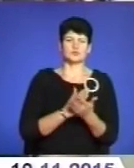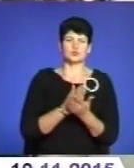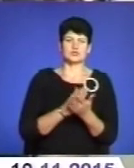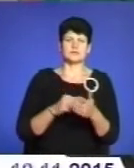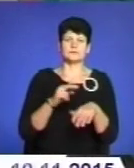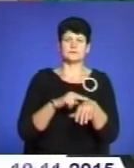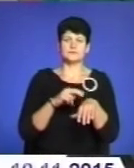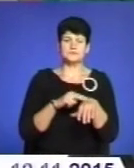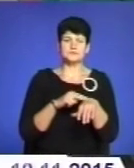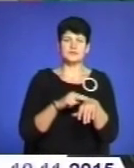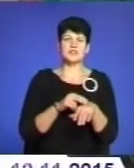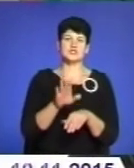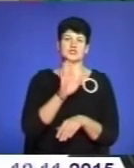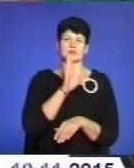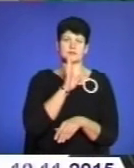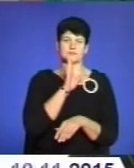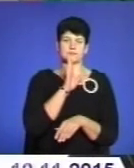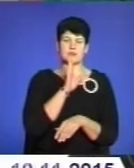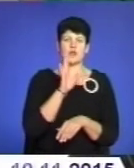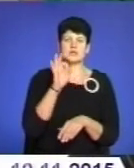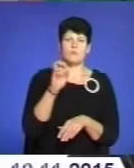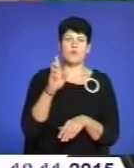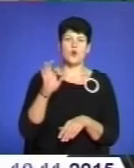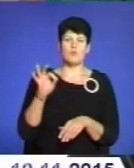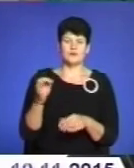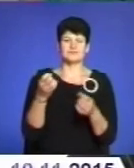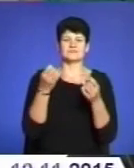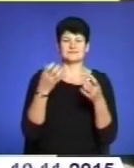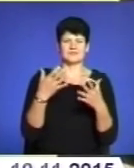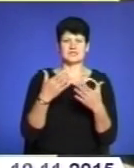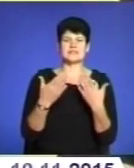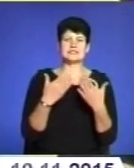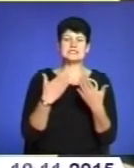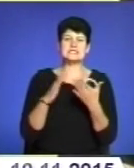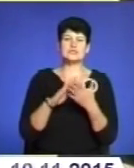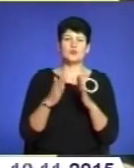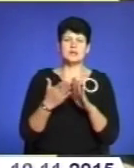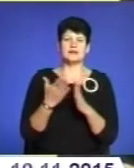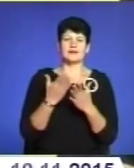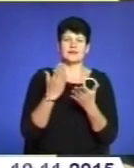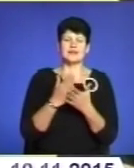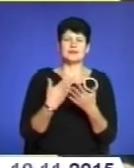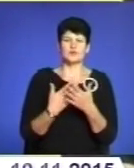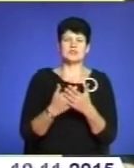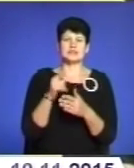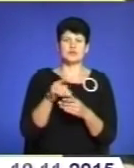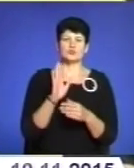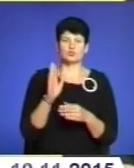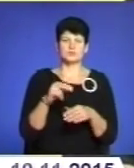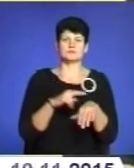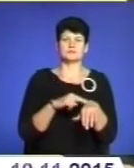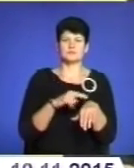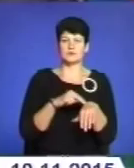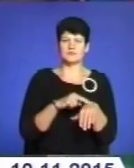патрульній поліції – жінки. Олександр Богомол спростував інформацію, що шириться у соцмережах, нібито за те, щоб стати патрульним